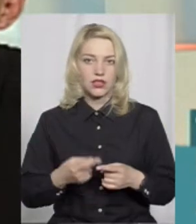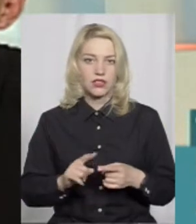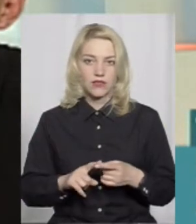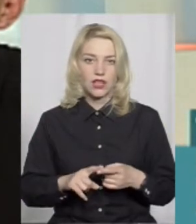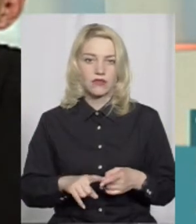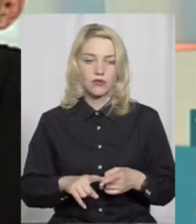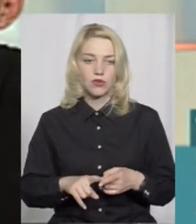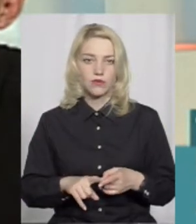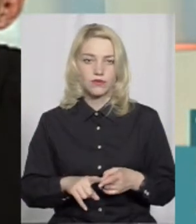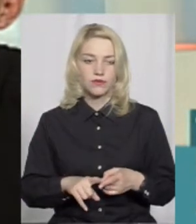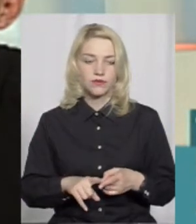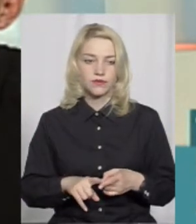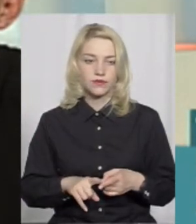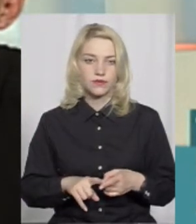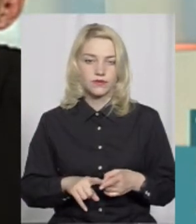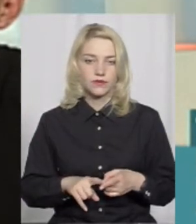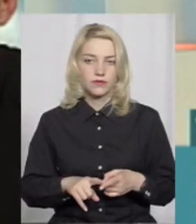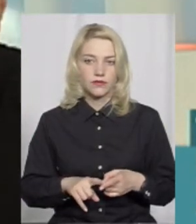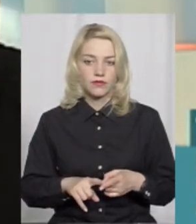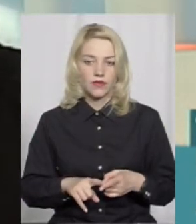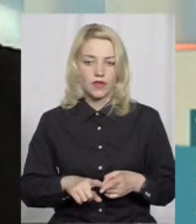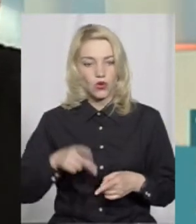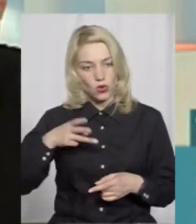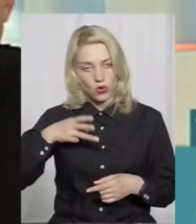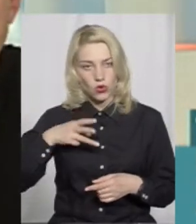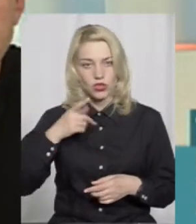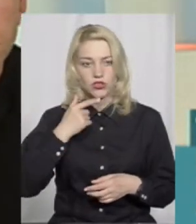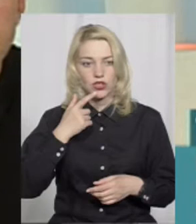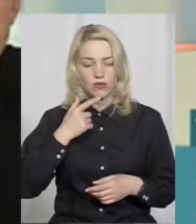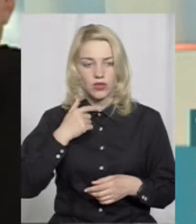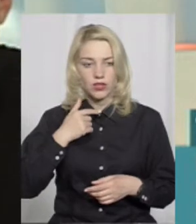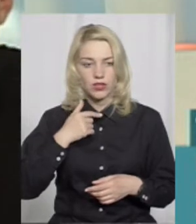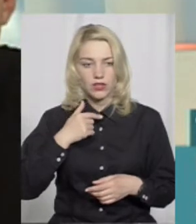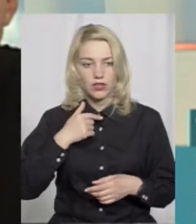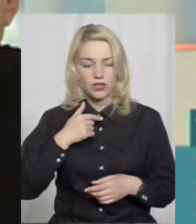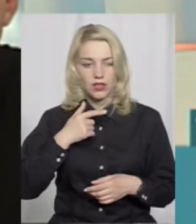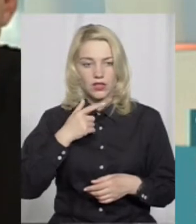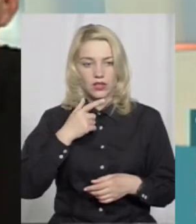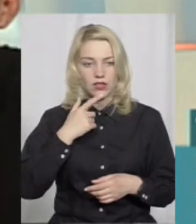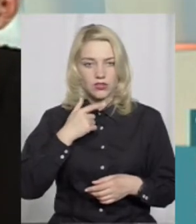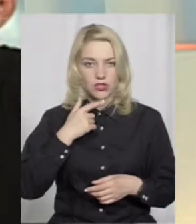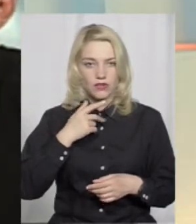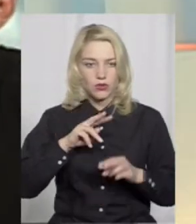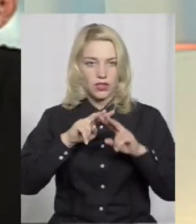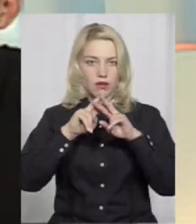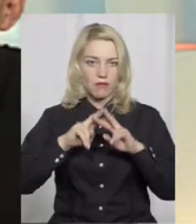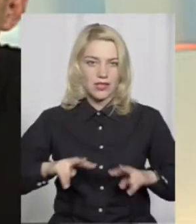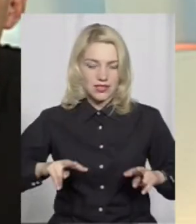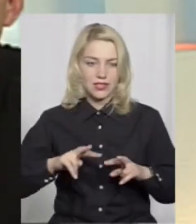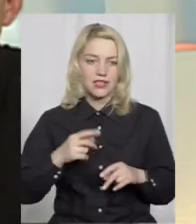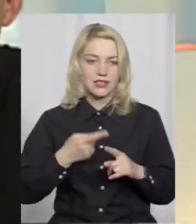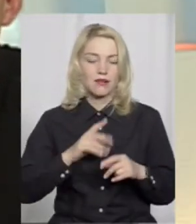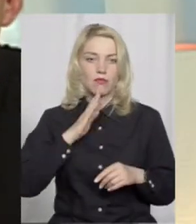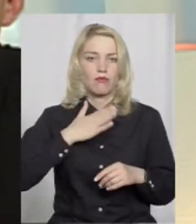в даному ролику «Червоний мерсез» це був саме мій автомобіль, який всі